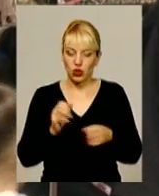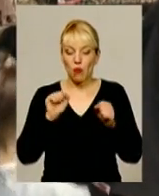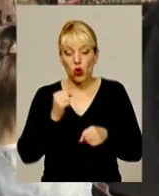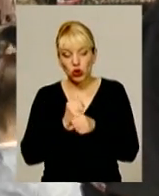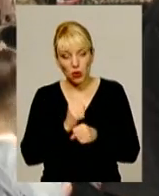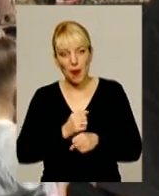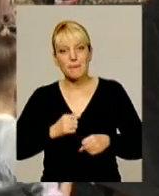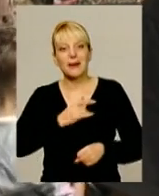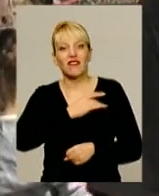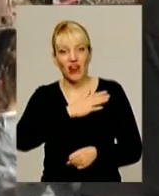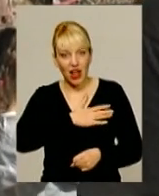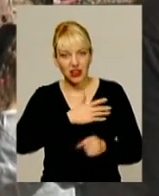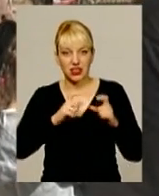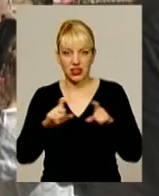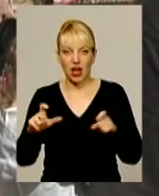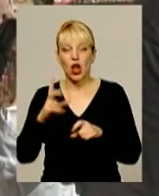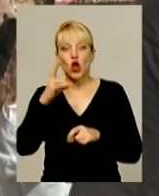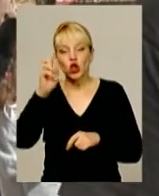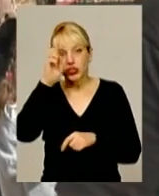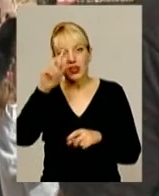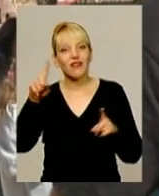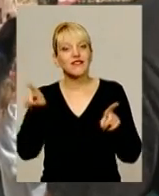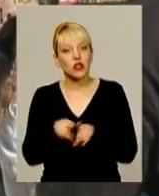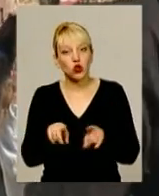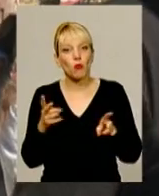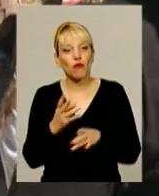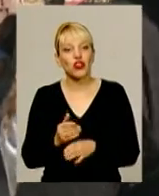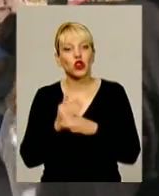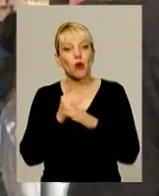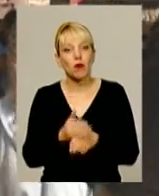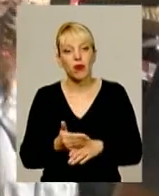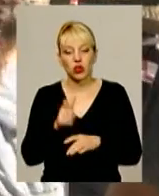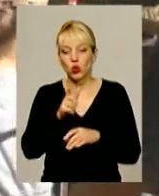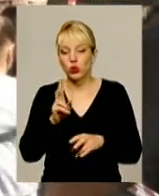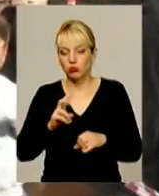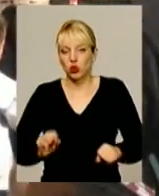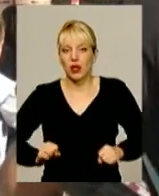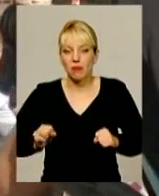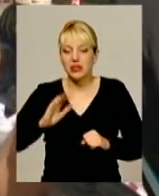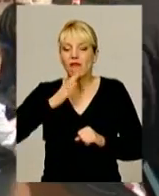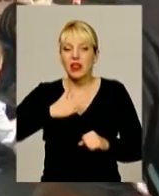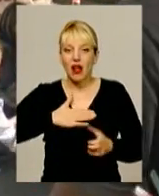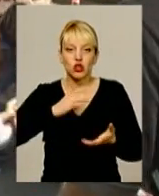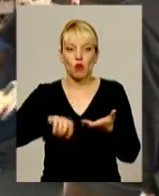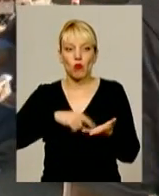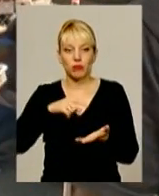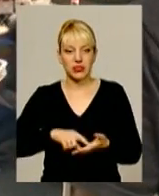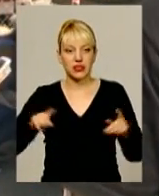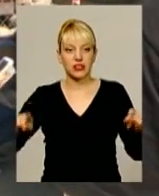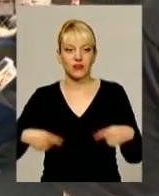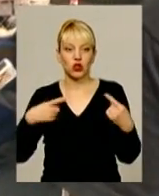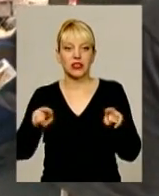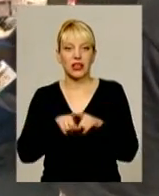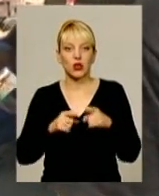але держава повинна все одно допомагати таким людям, які намагаються в нашому місті створити такі